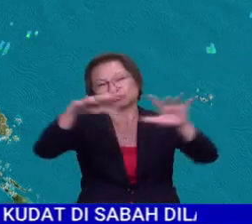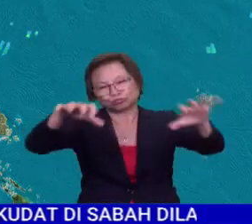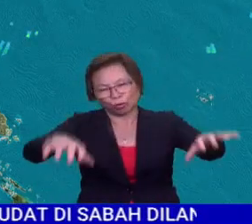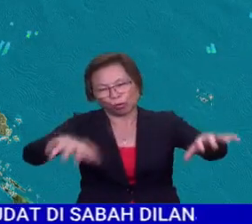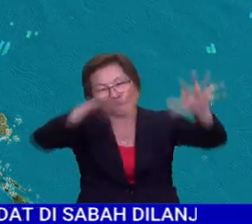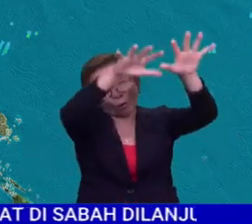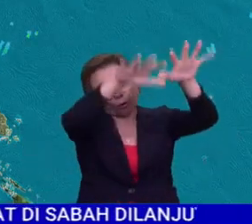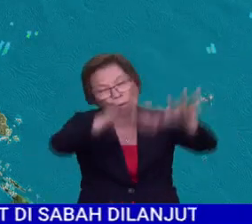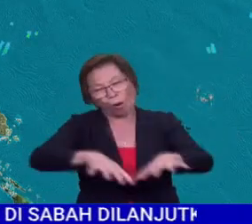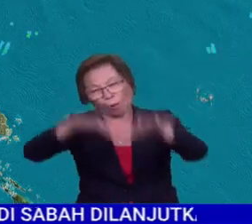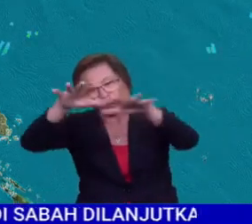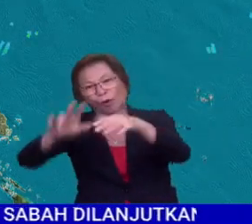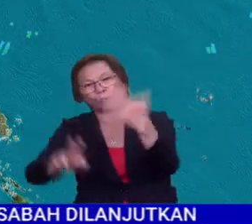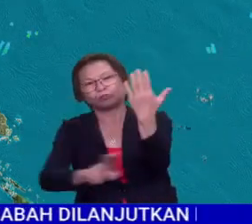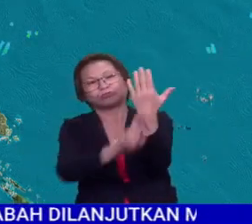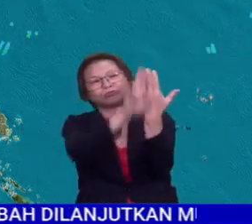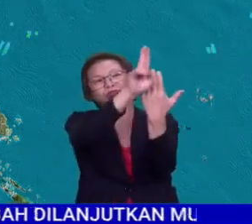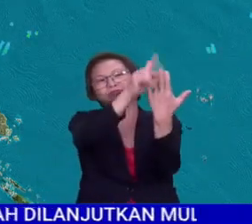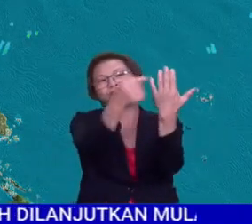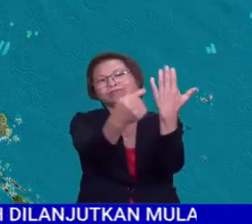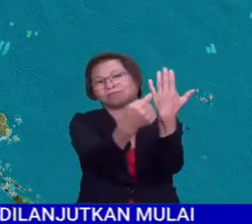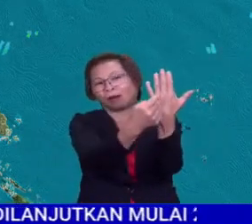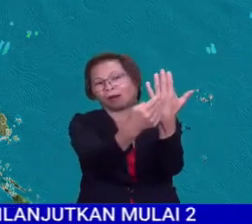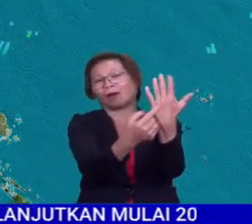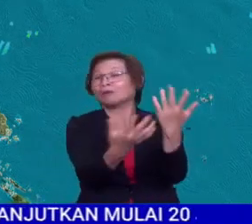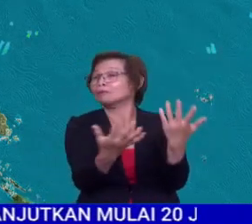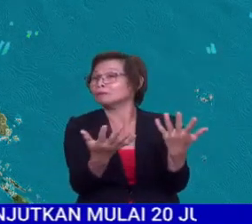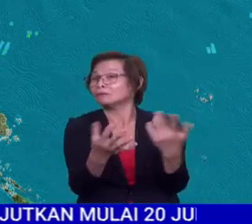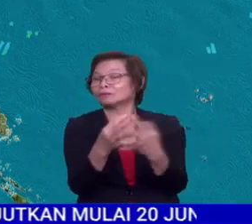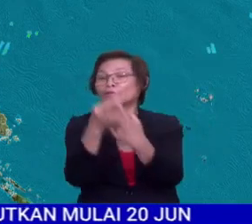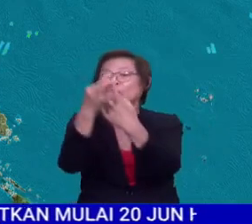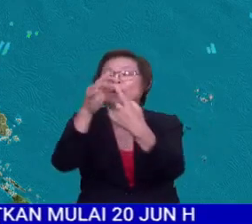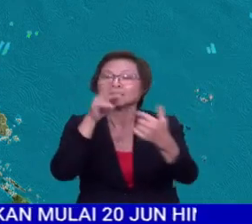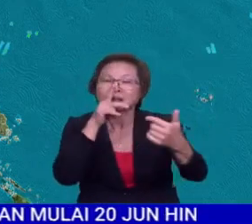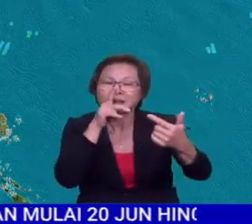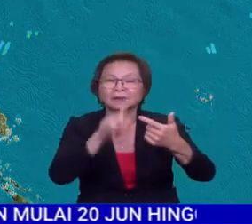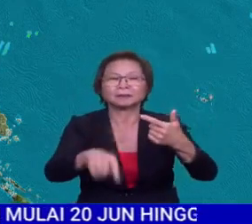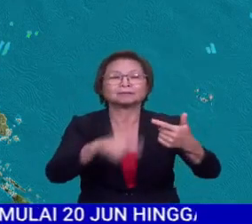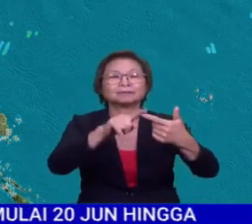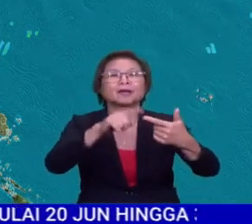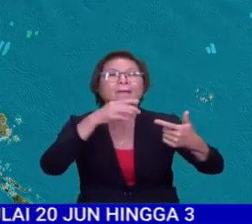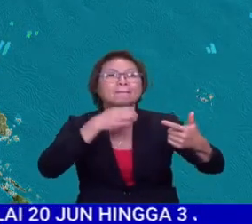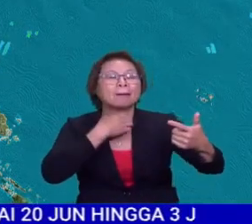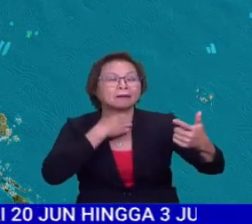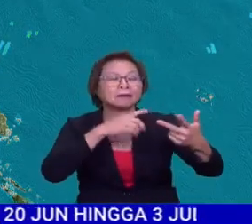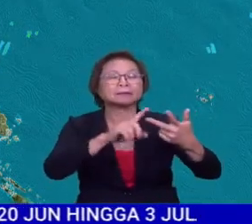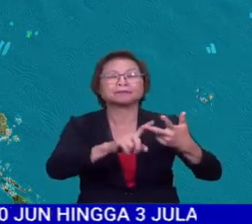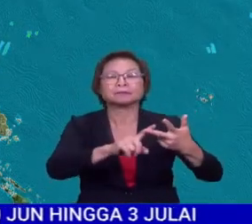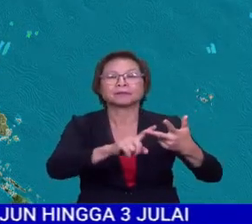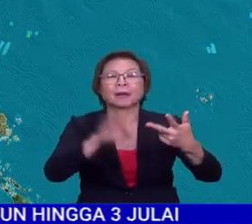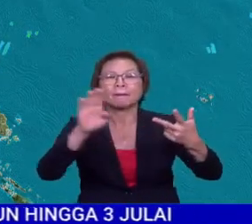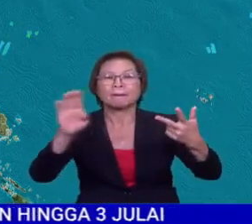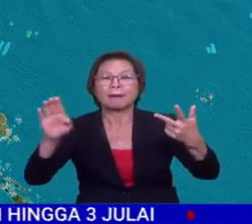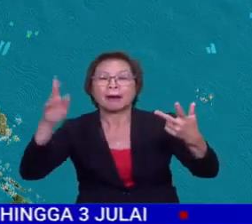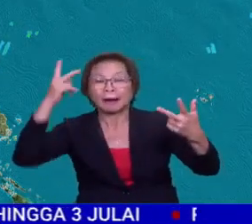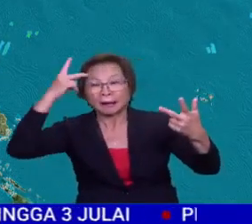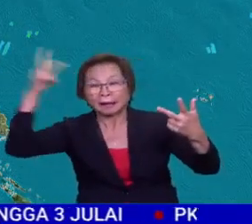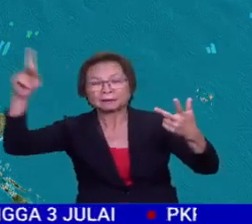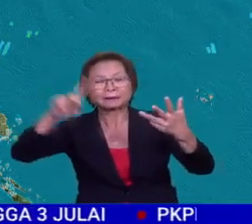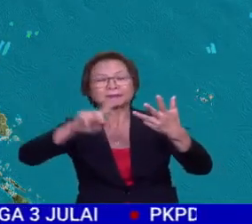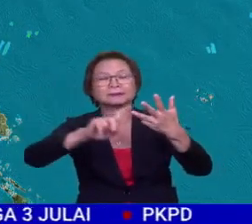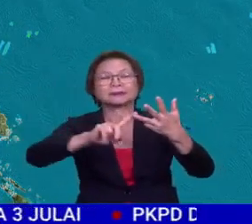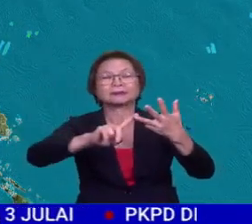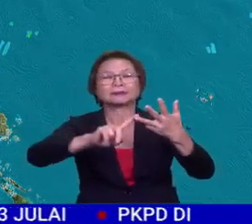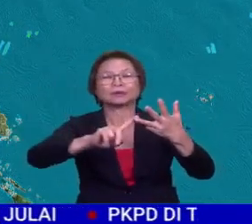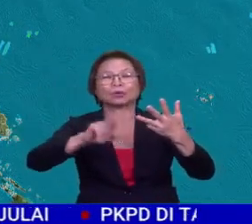kini sedang berlaku melibatkan utara Semenanjung Malaysia. Terutamanya di negeri Kedah, di negeri Perak, di bahagian barat, di negeri Kelantan dan